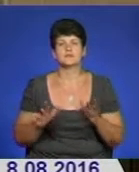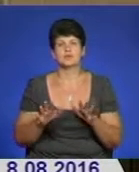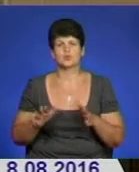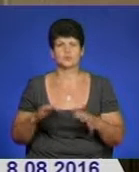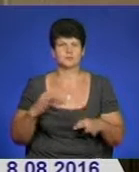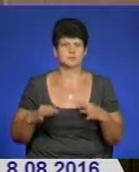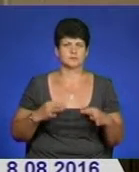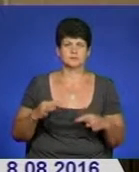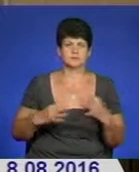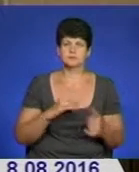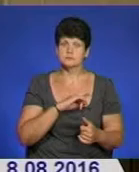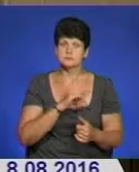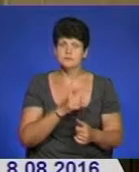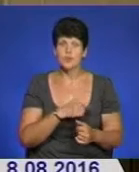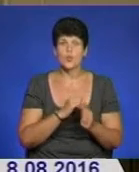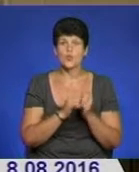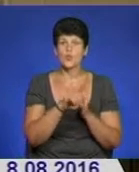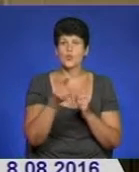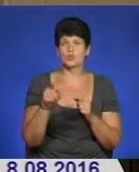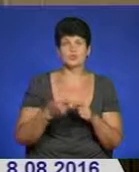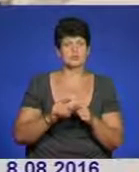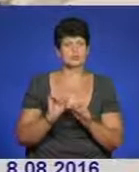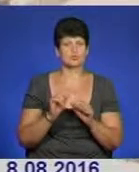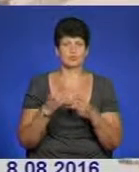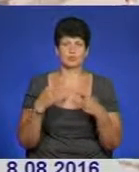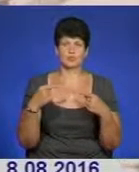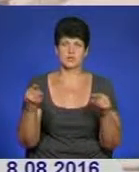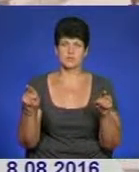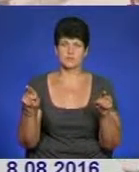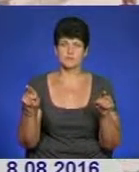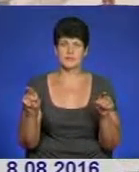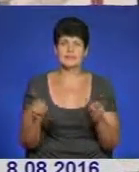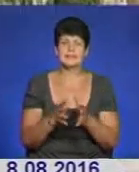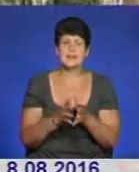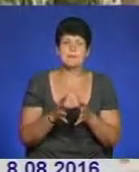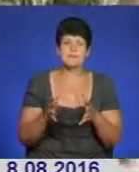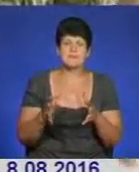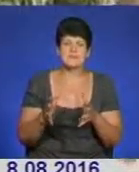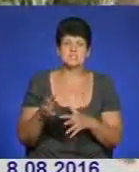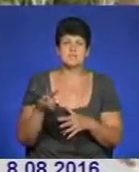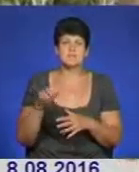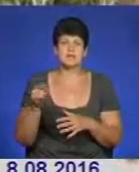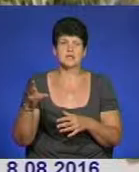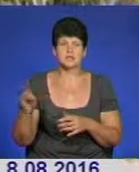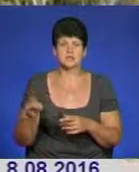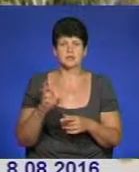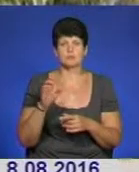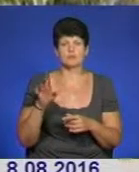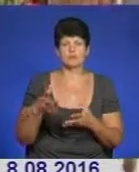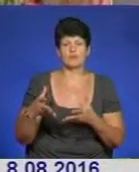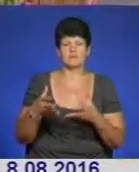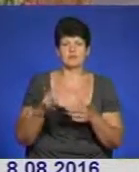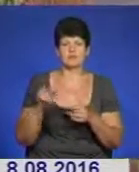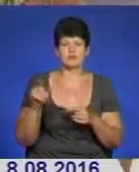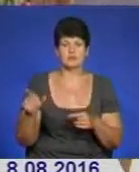дратівливість. Тобто у кожного це може бути по-різному. Найбільше магнітні бурі впливають на людей з ослабленим імунітетом